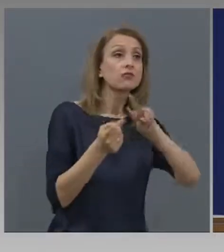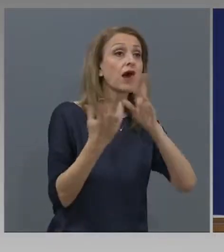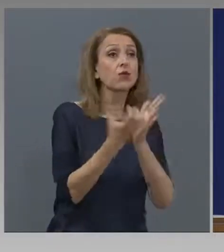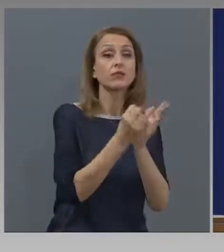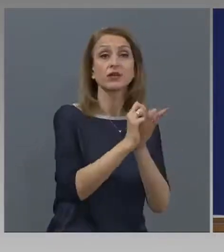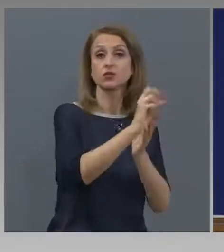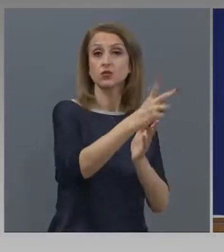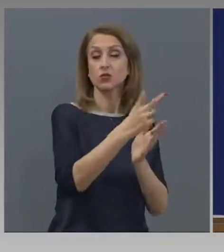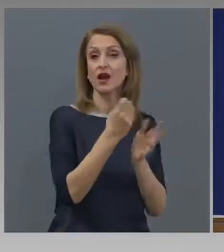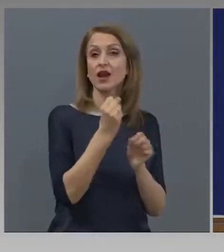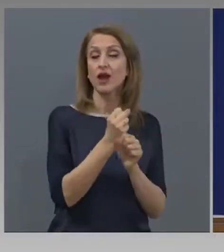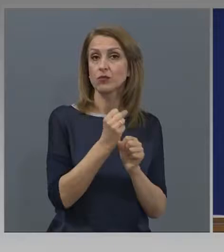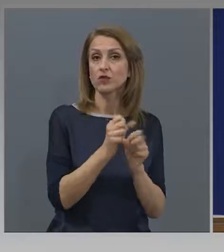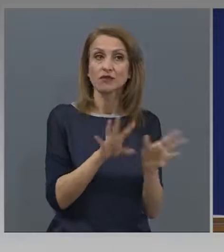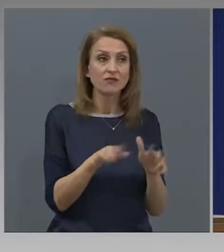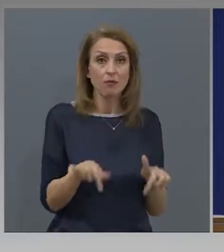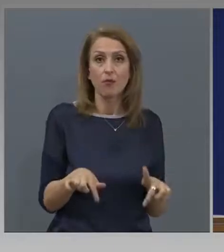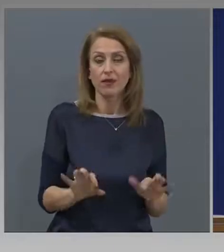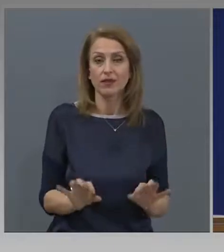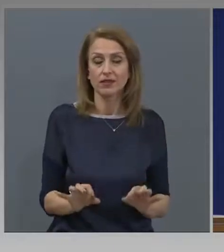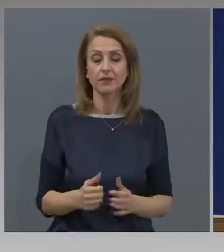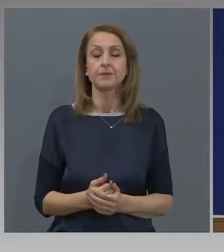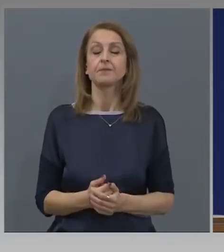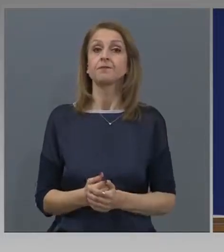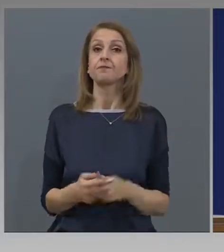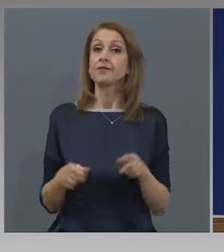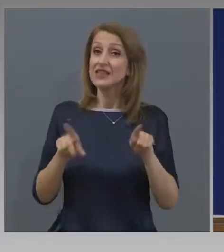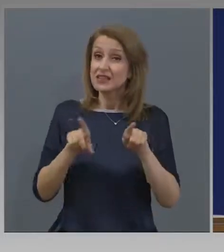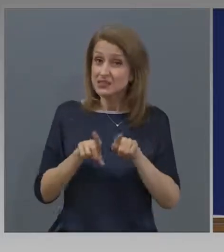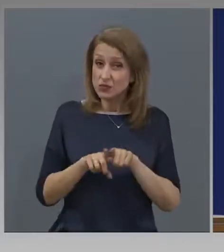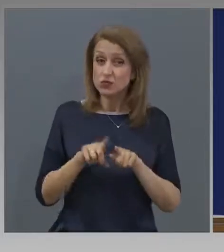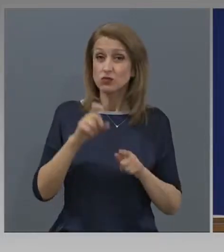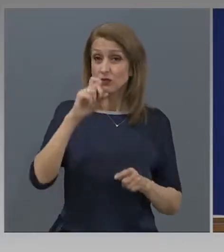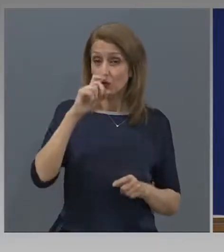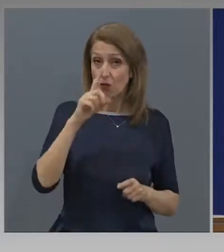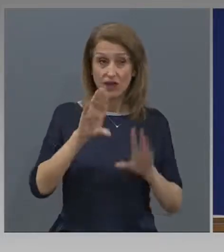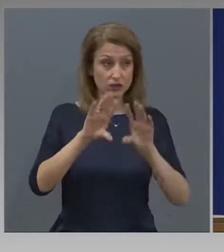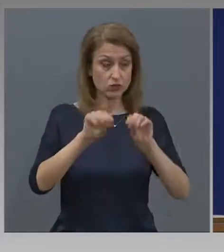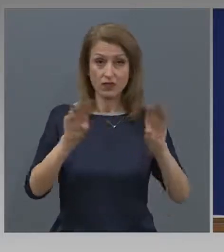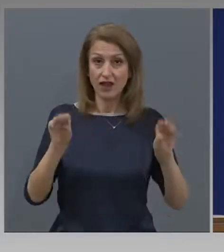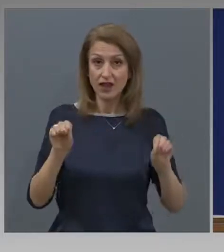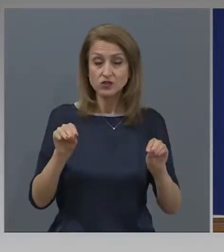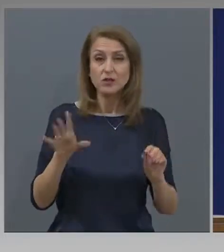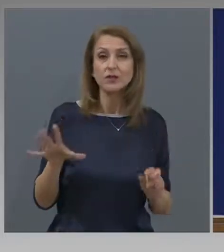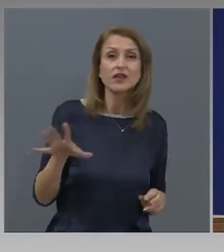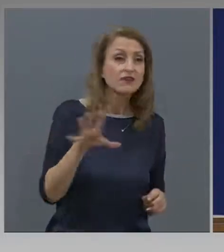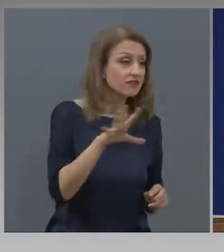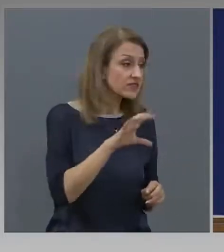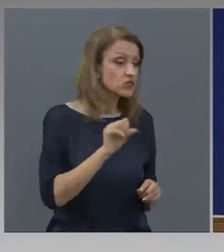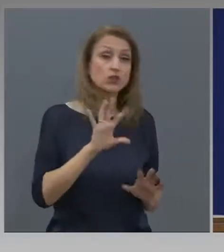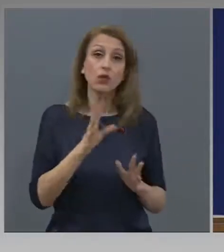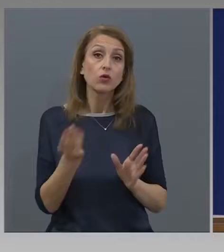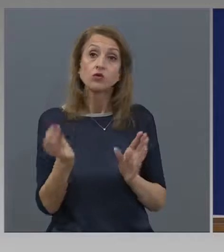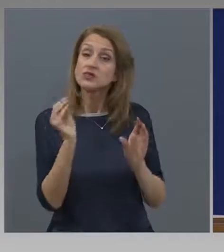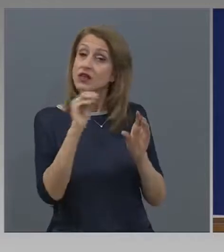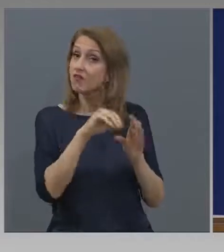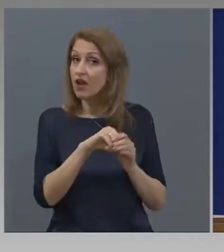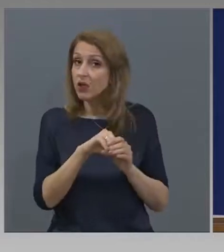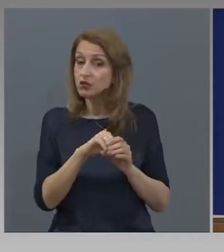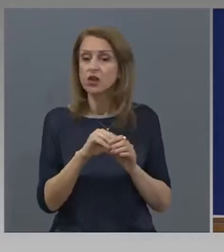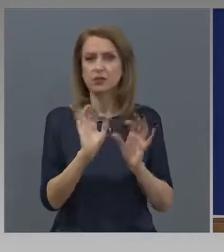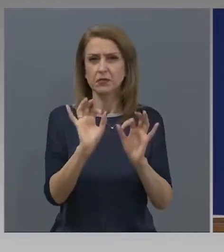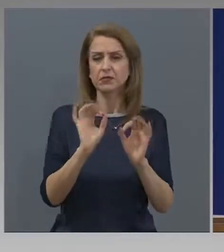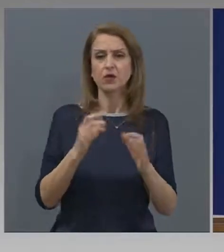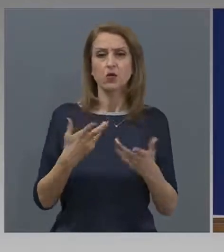с колегата Танева, това, което е важно да ви информираме, че всички, които се включат и работят в селското